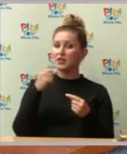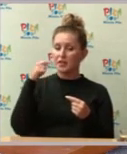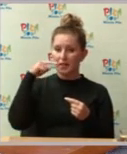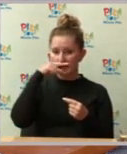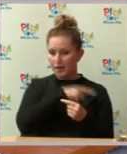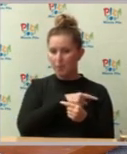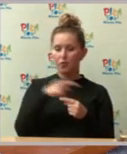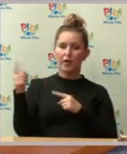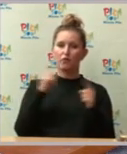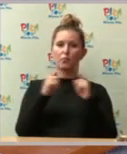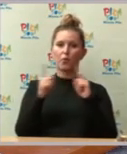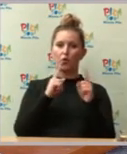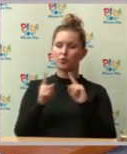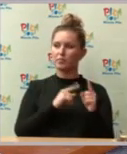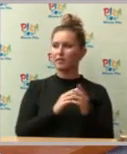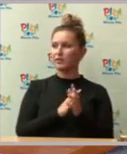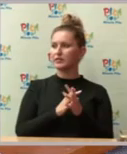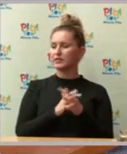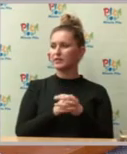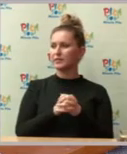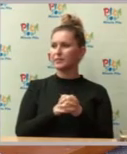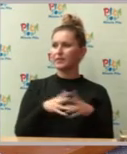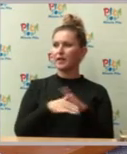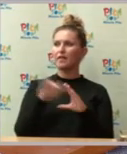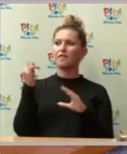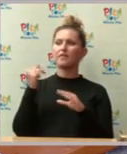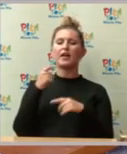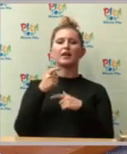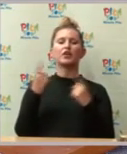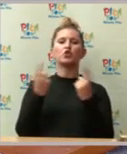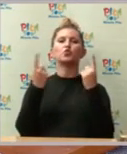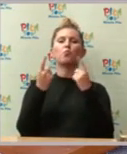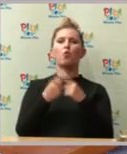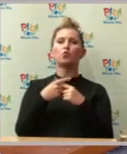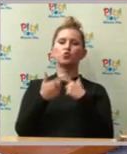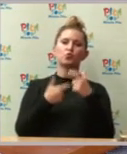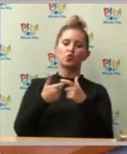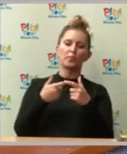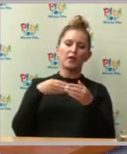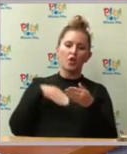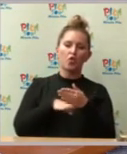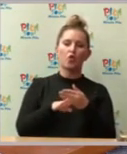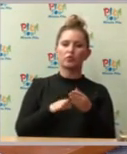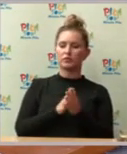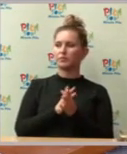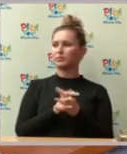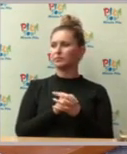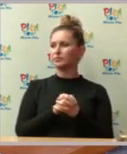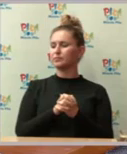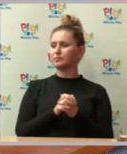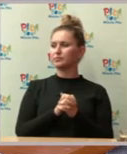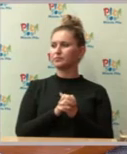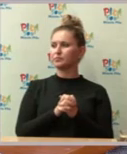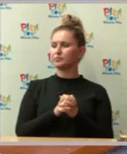się absolutnie porozumieć co do tego, w jaki sposób zagospodarować i zapewnić dostęp blokowi, który